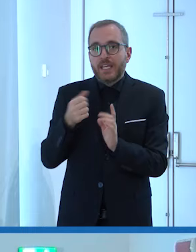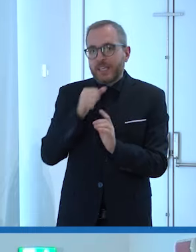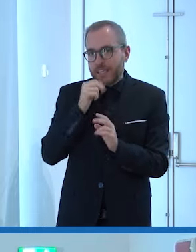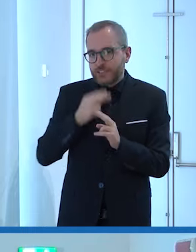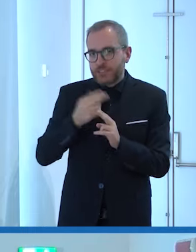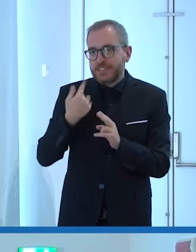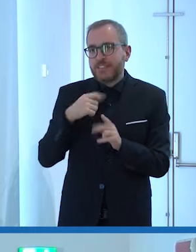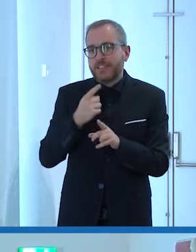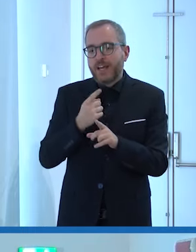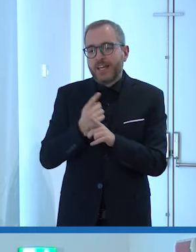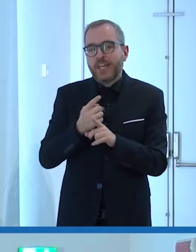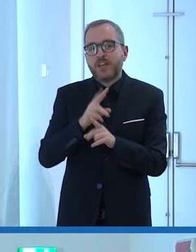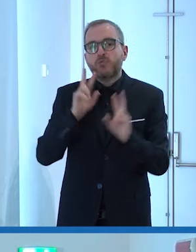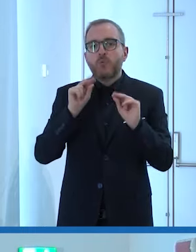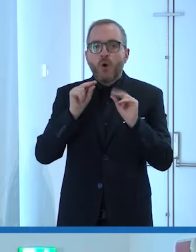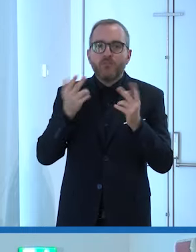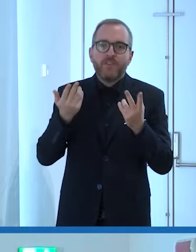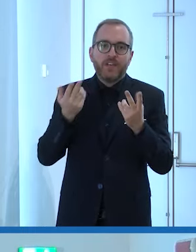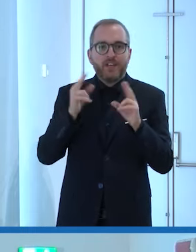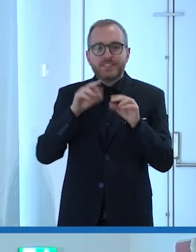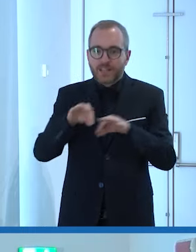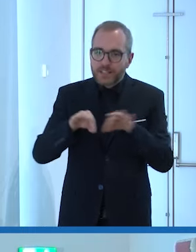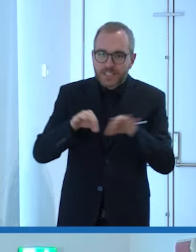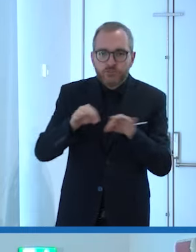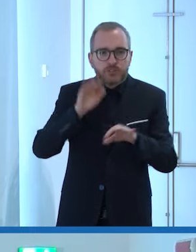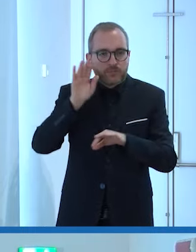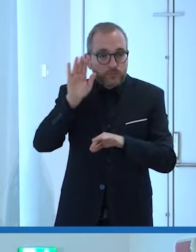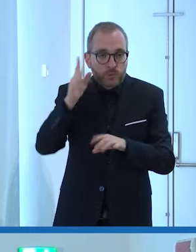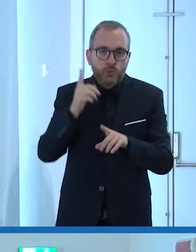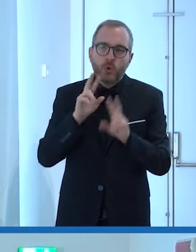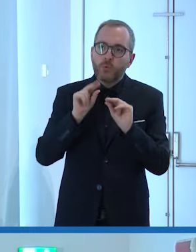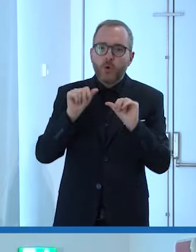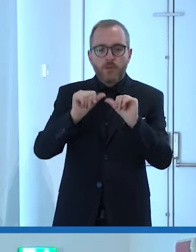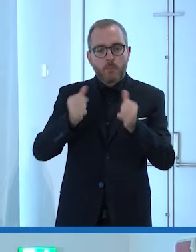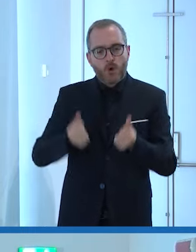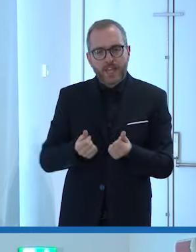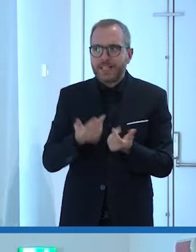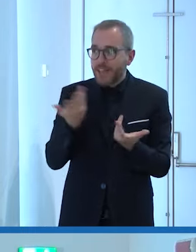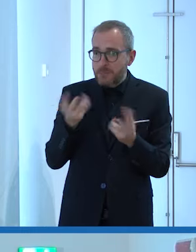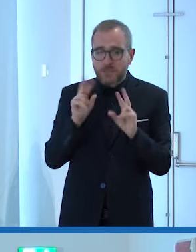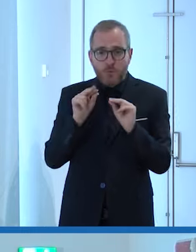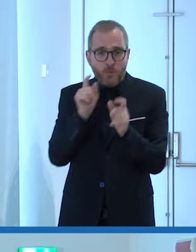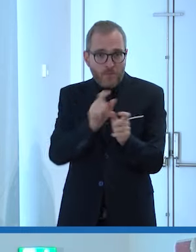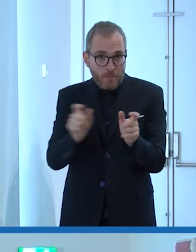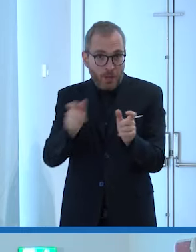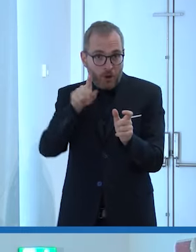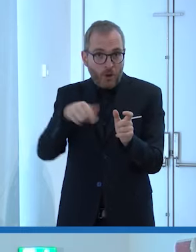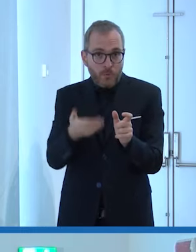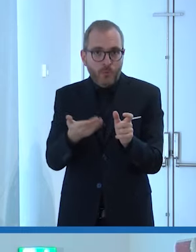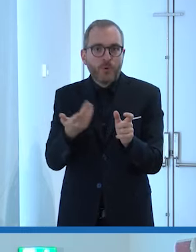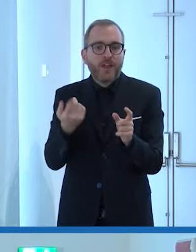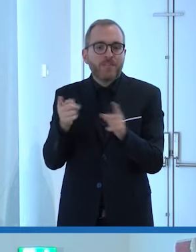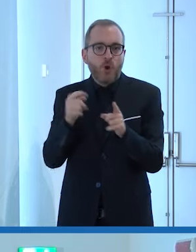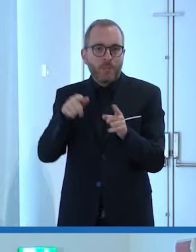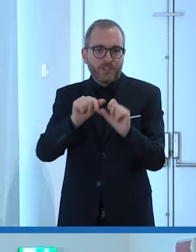nuove prospettive, nuove modalità, anche nuovi termini nella